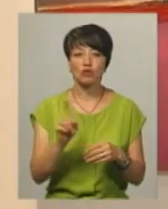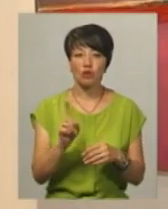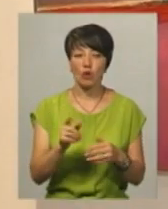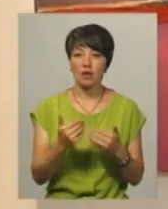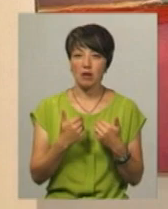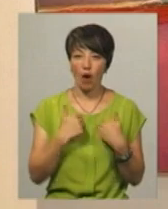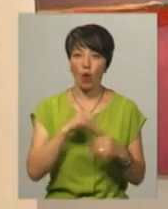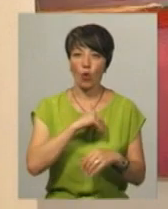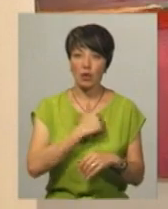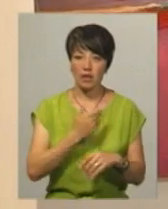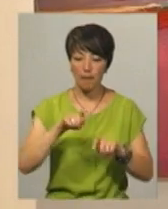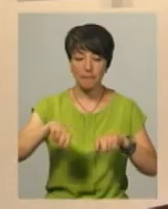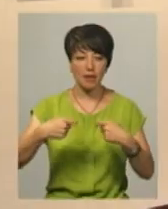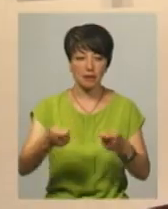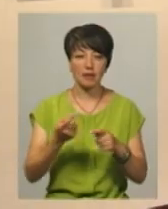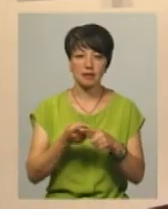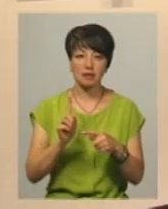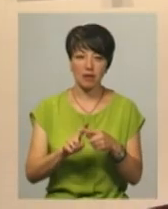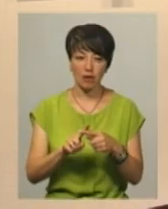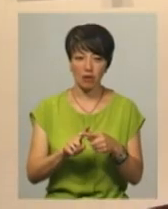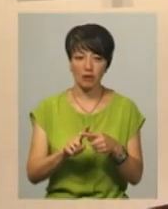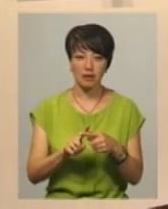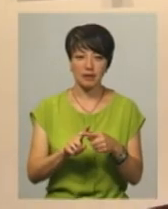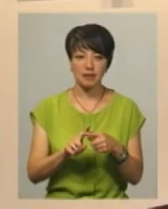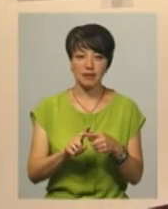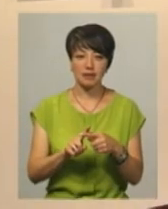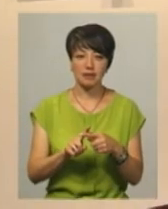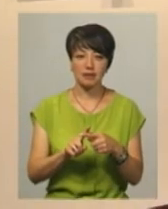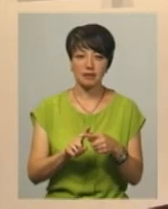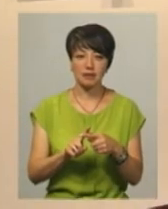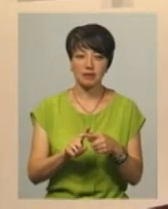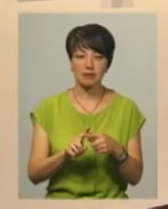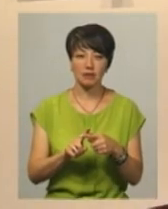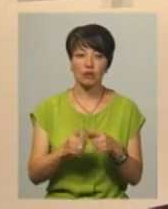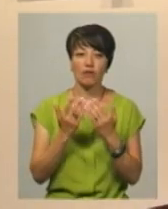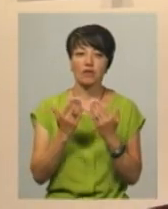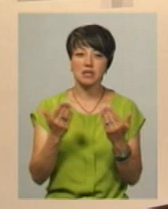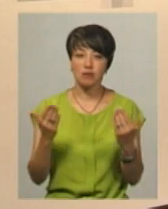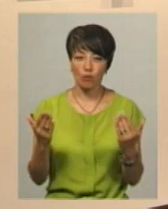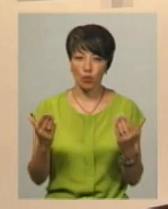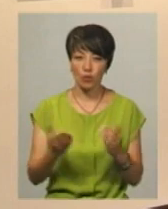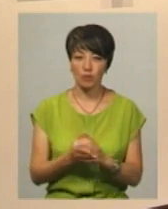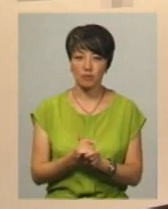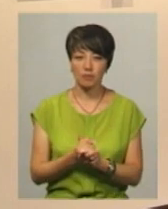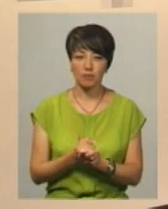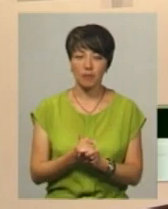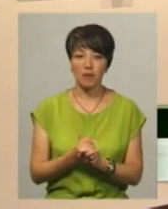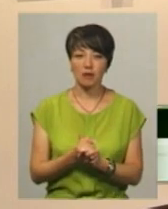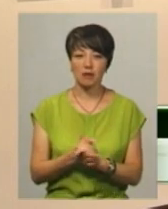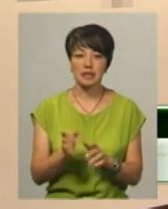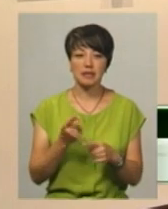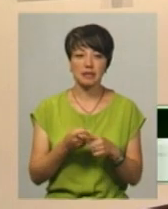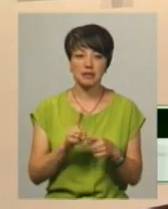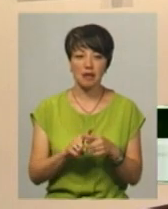я хотіла показати цією виставкою, тобто це